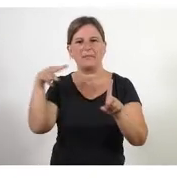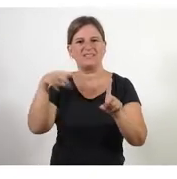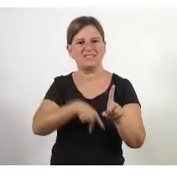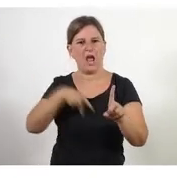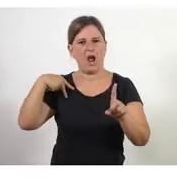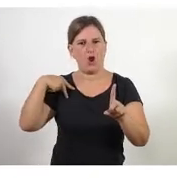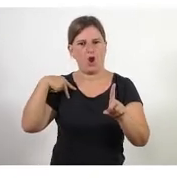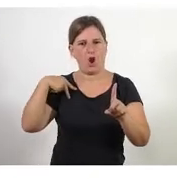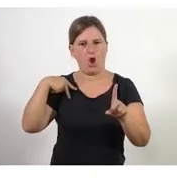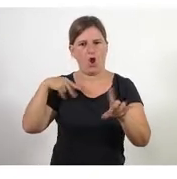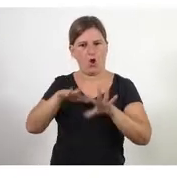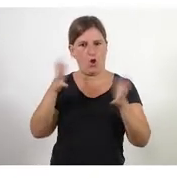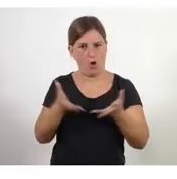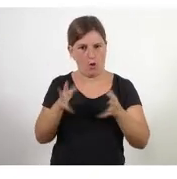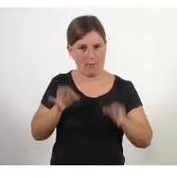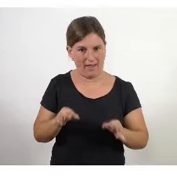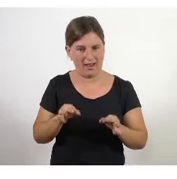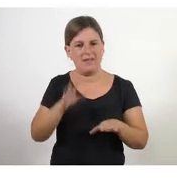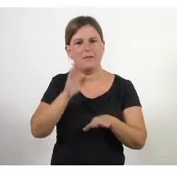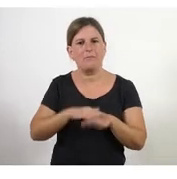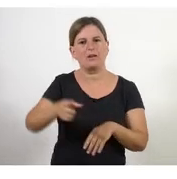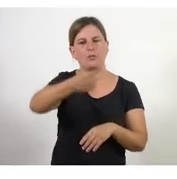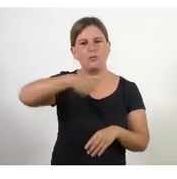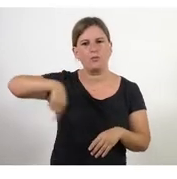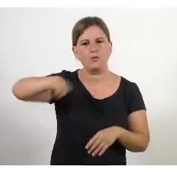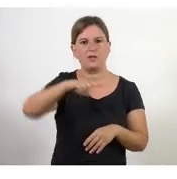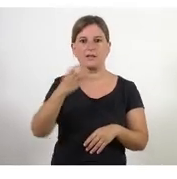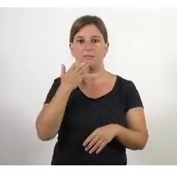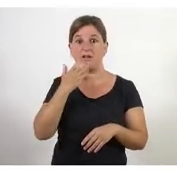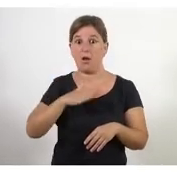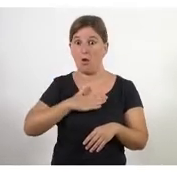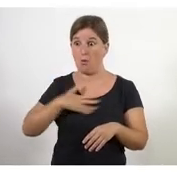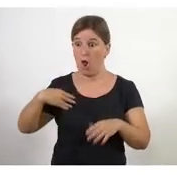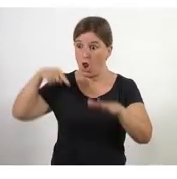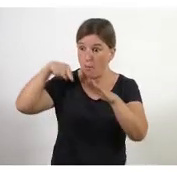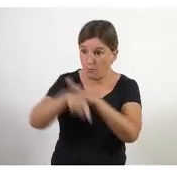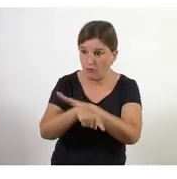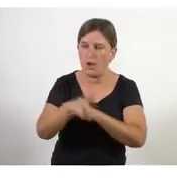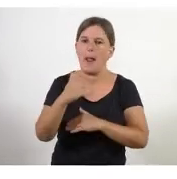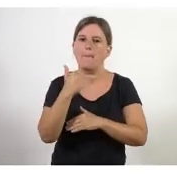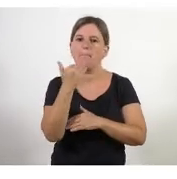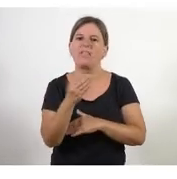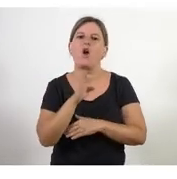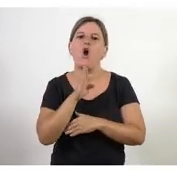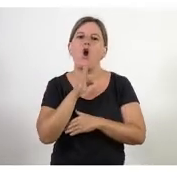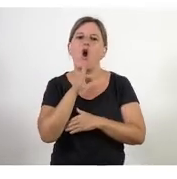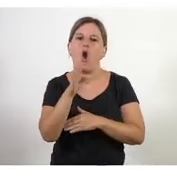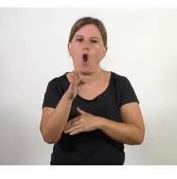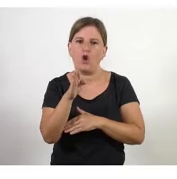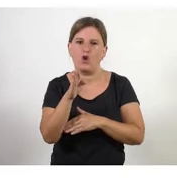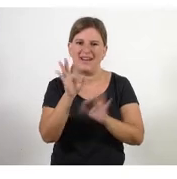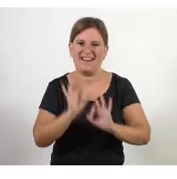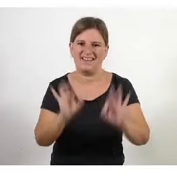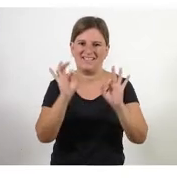i així això també t'ajudarà moltíssim perquè, si després vols aprofundir, sabràs exactament on t'has d